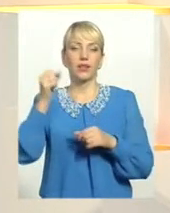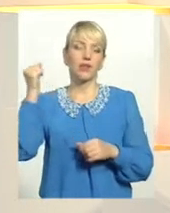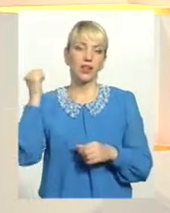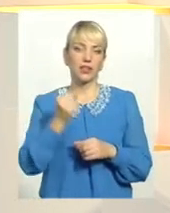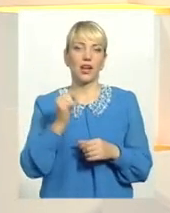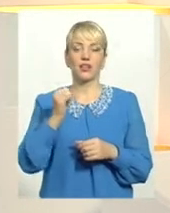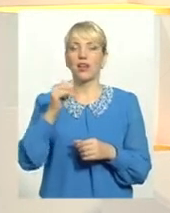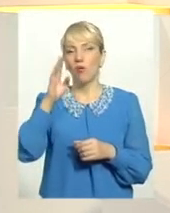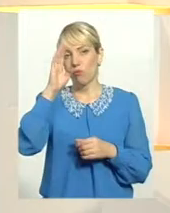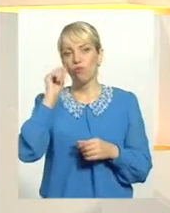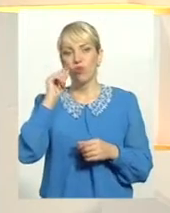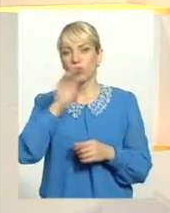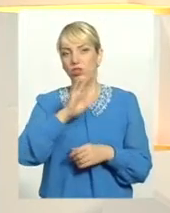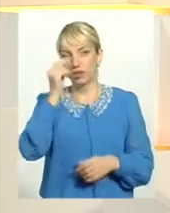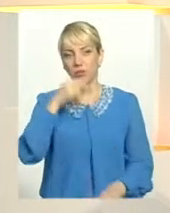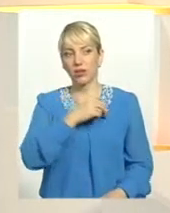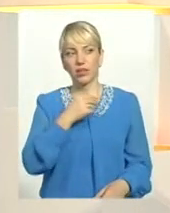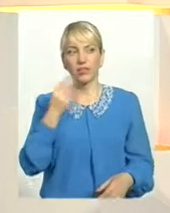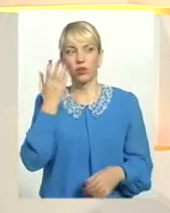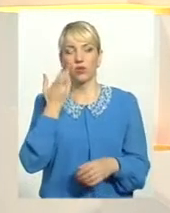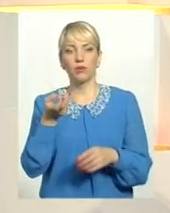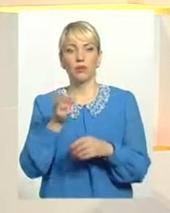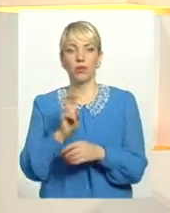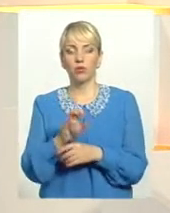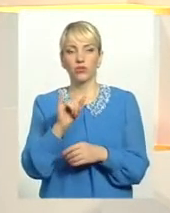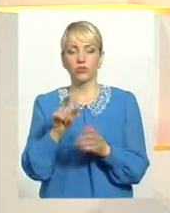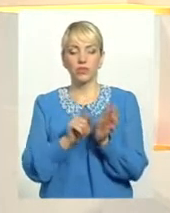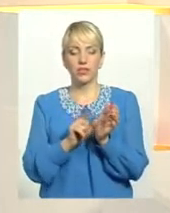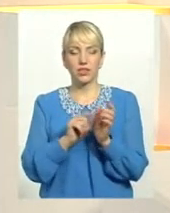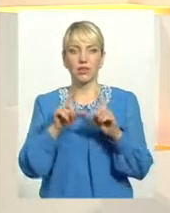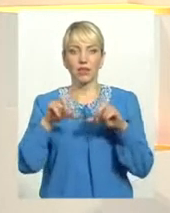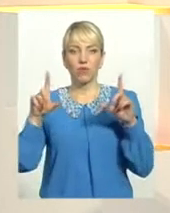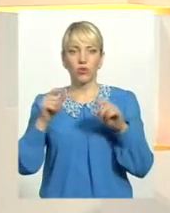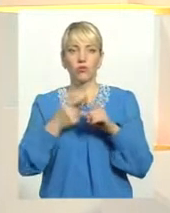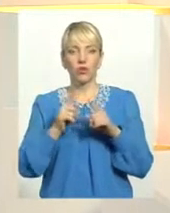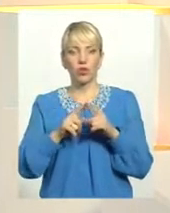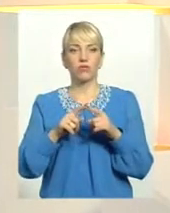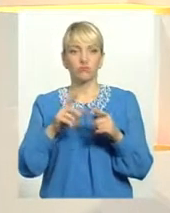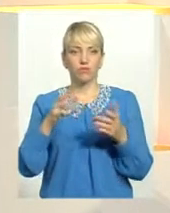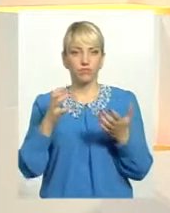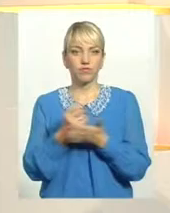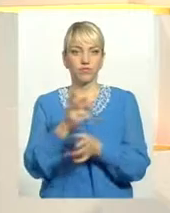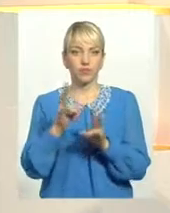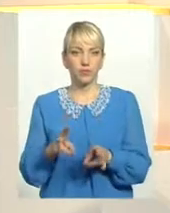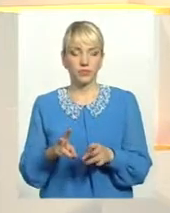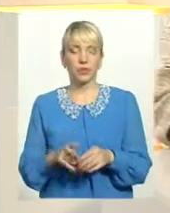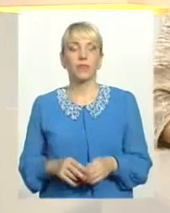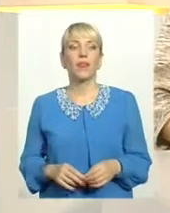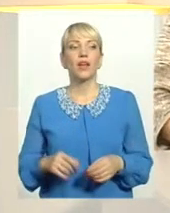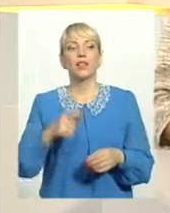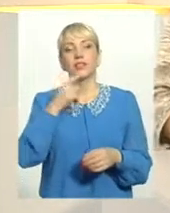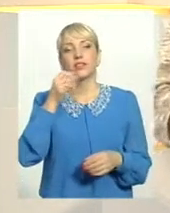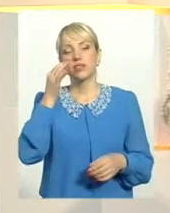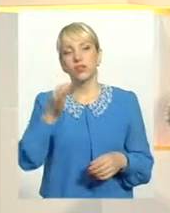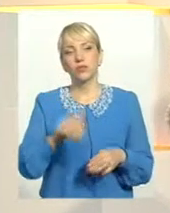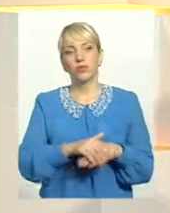коли вони приходять оформлювати пенсію, ото і грім якраз і гримині. Так? Так. Скажіть, будь